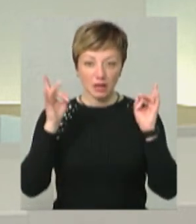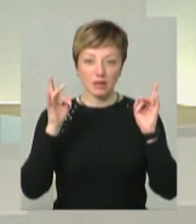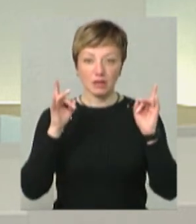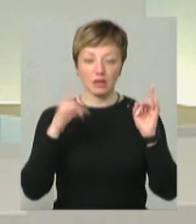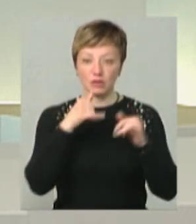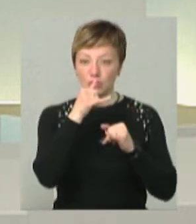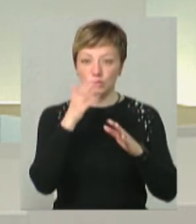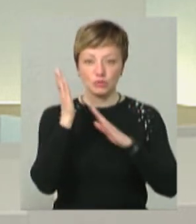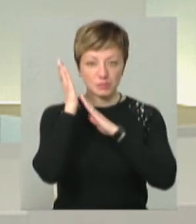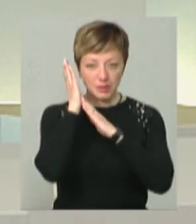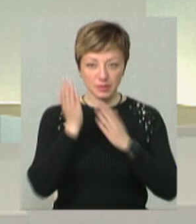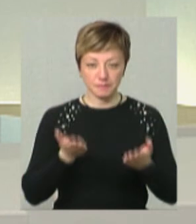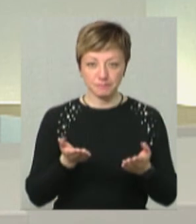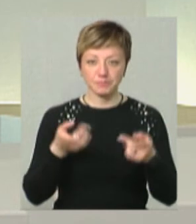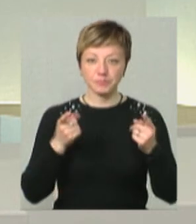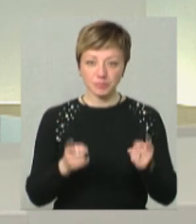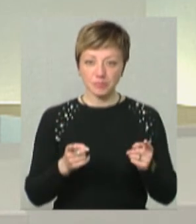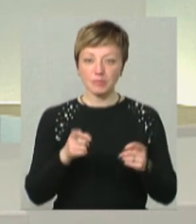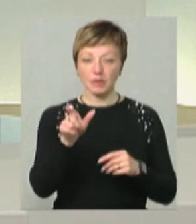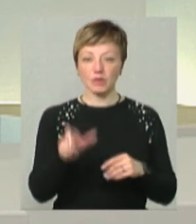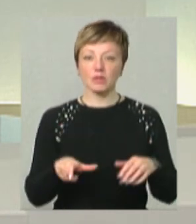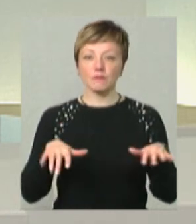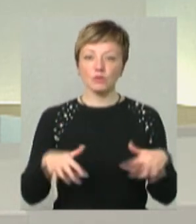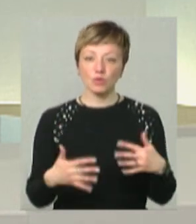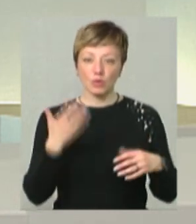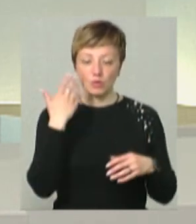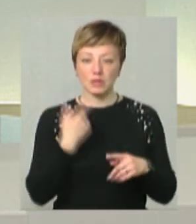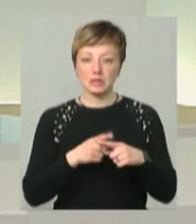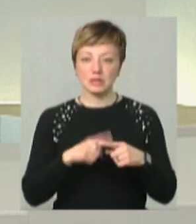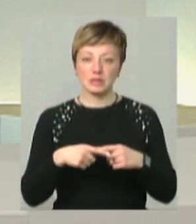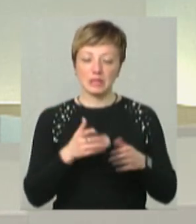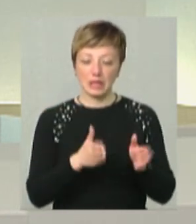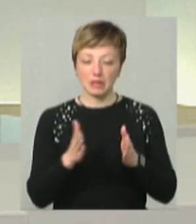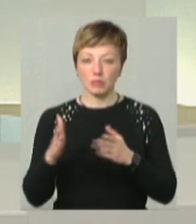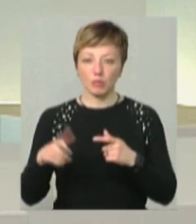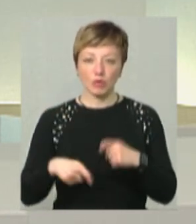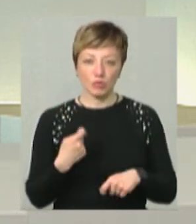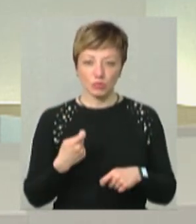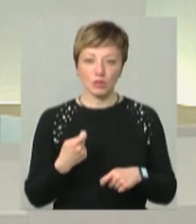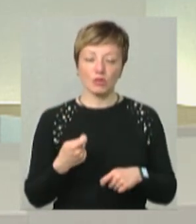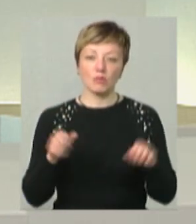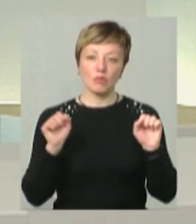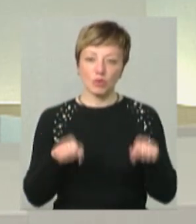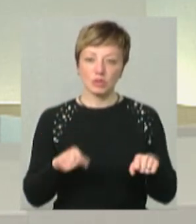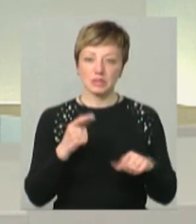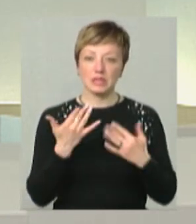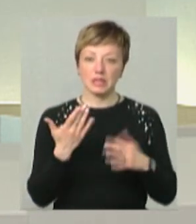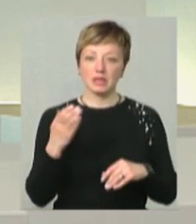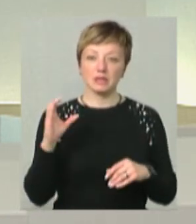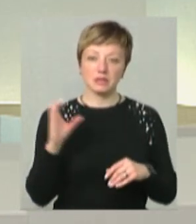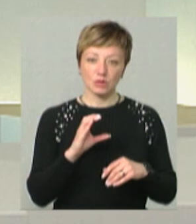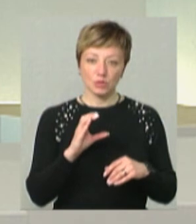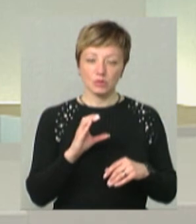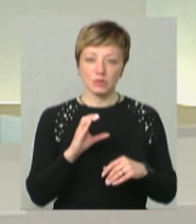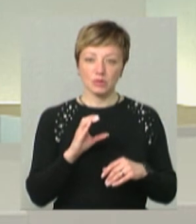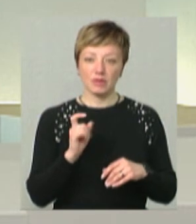тривоги я вже не можу спати. Звичайно, ви знаєте, що людина втомлюється, коли ці ритми порушуються. То можна за пару-дві